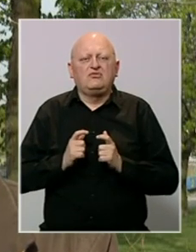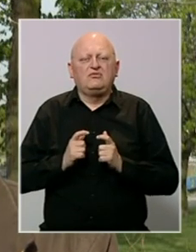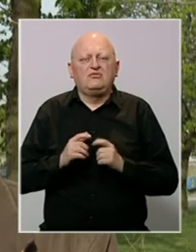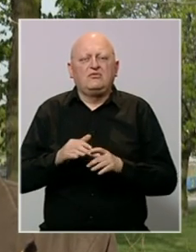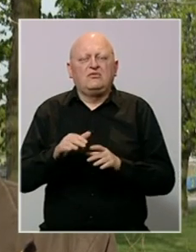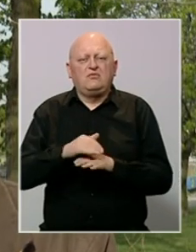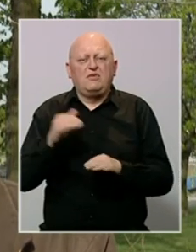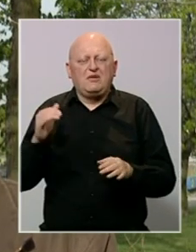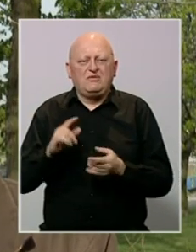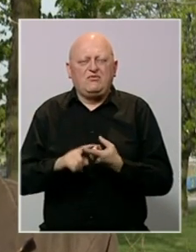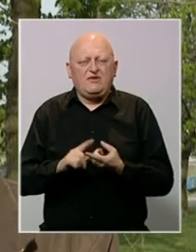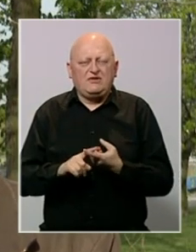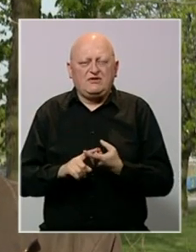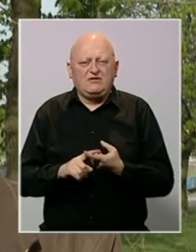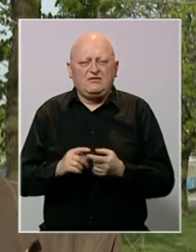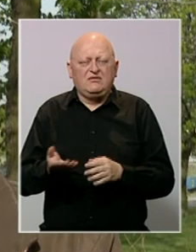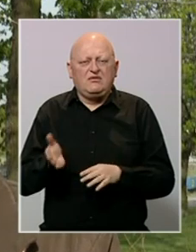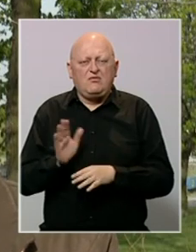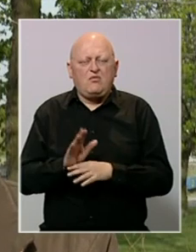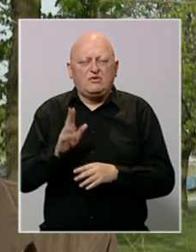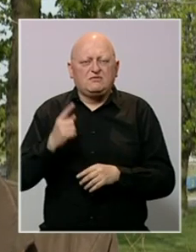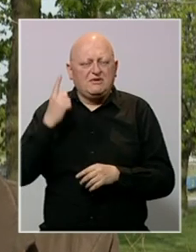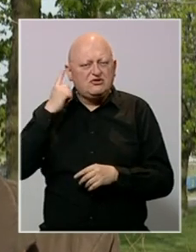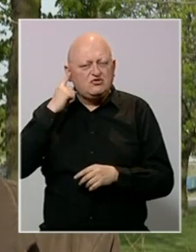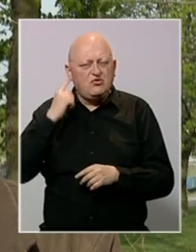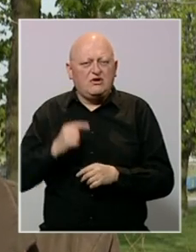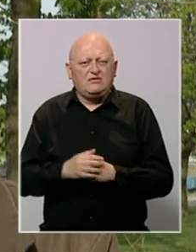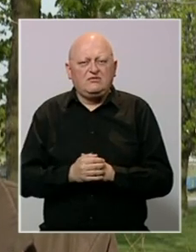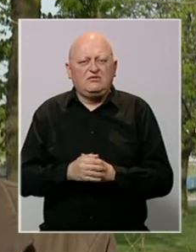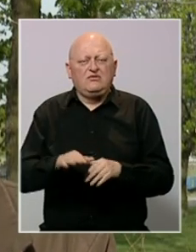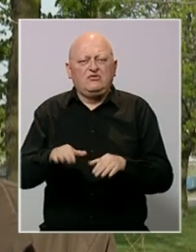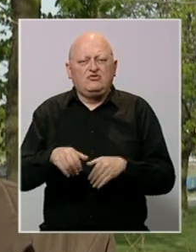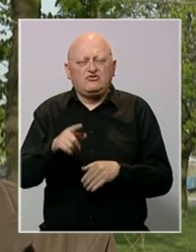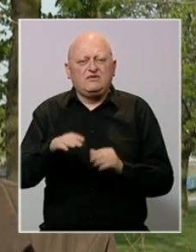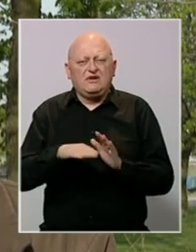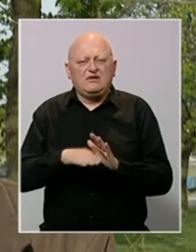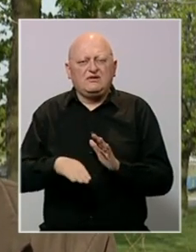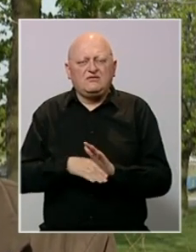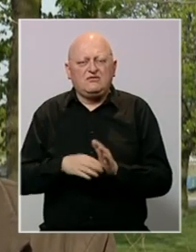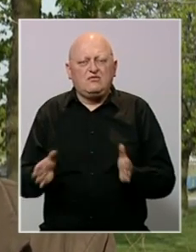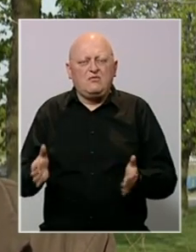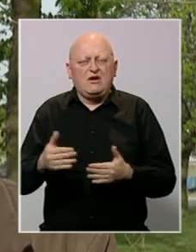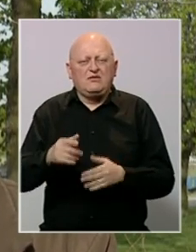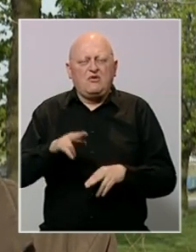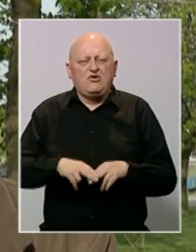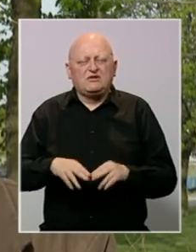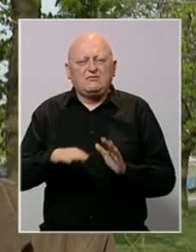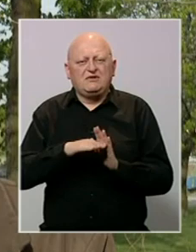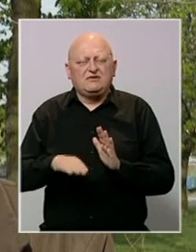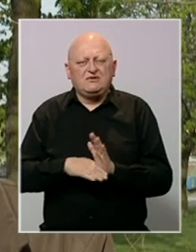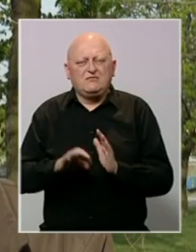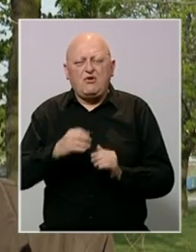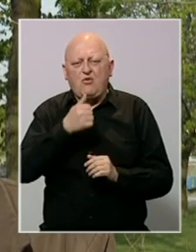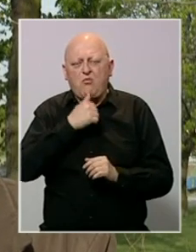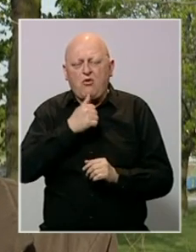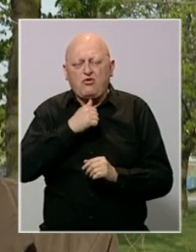parlamentu federacije poslanici imati sluha usvojiti taj zakon u paketu sa onim ostalim zakonima o